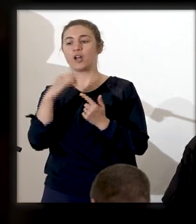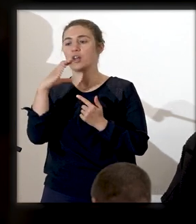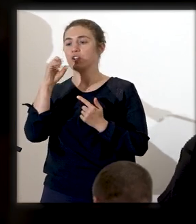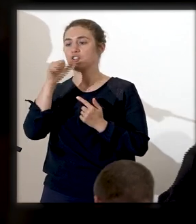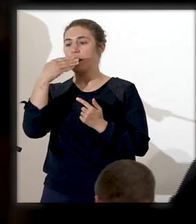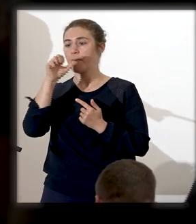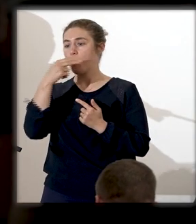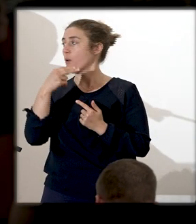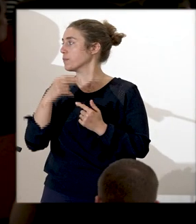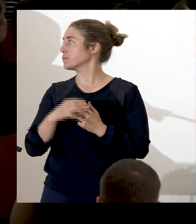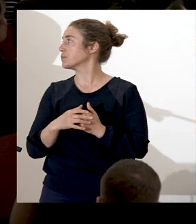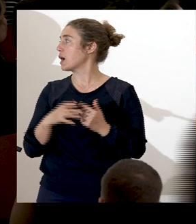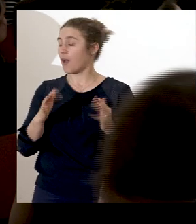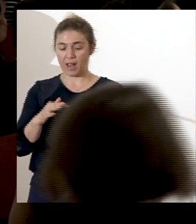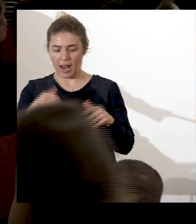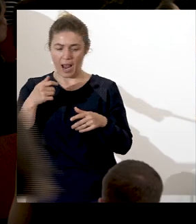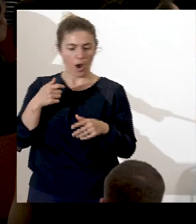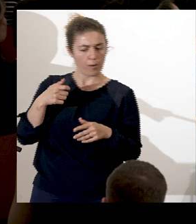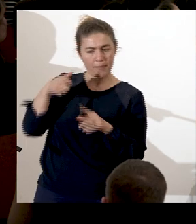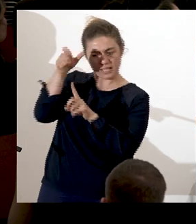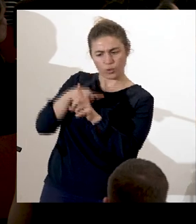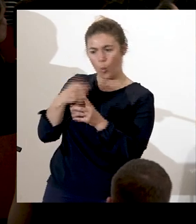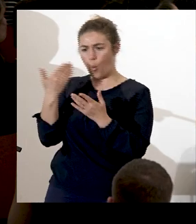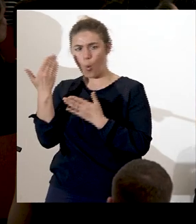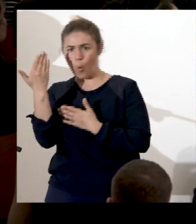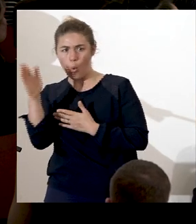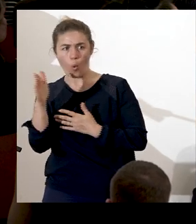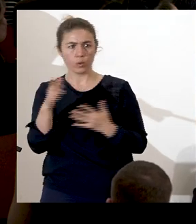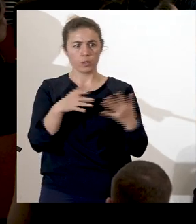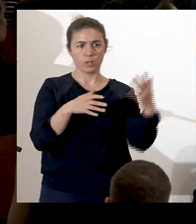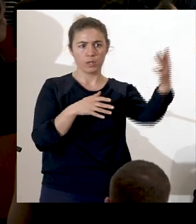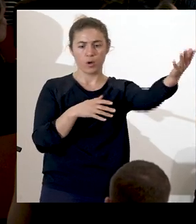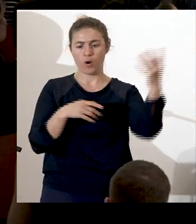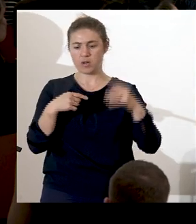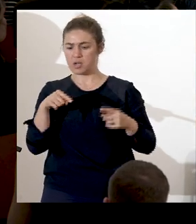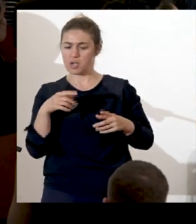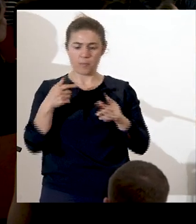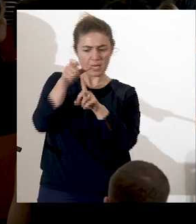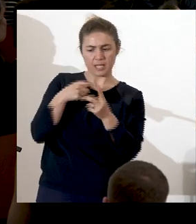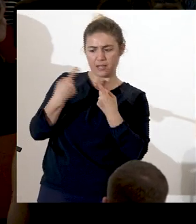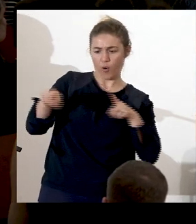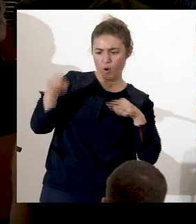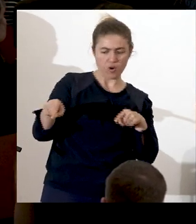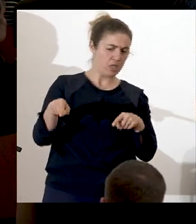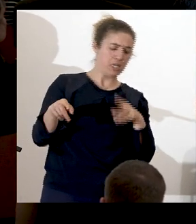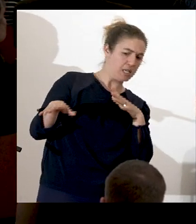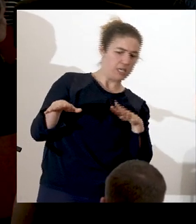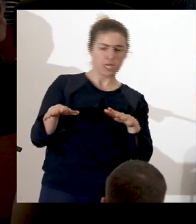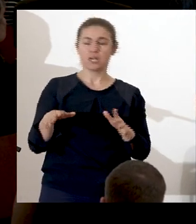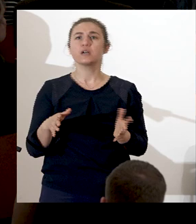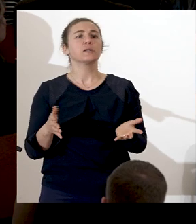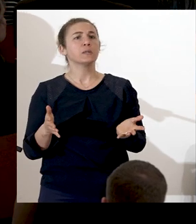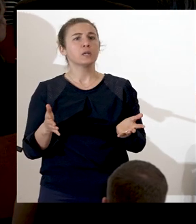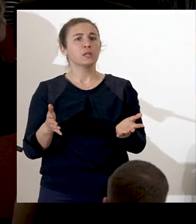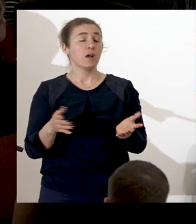dégage le caractère de qui est autre. Cela s'oppose naturellement